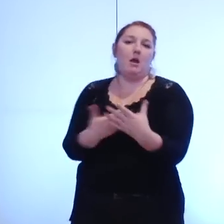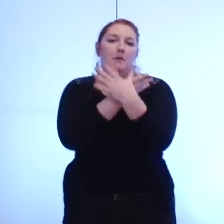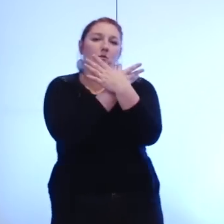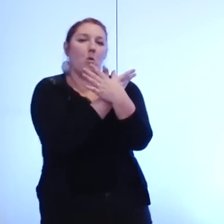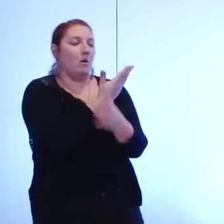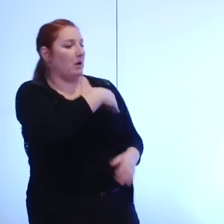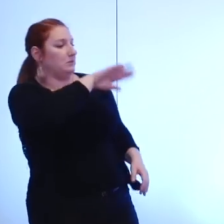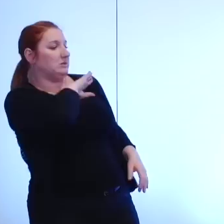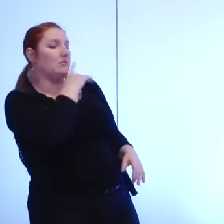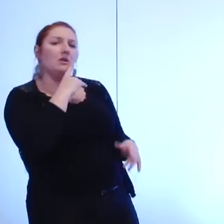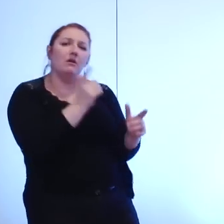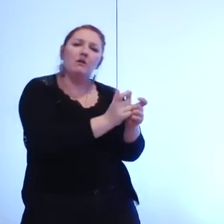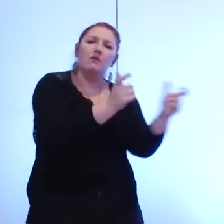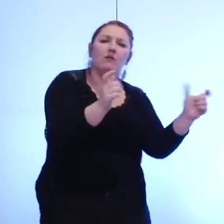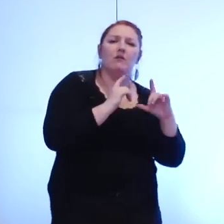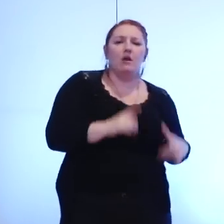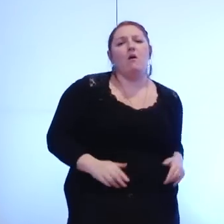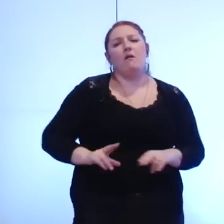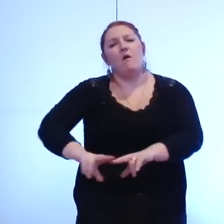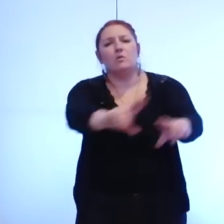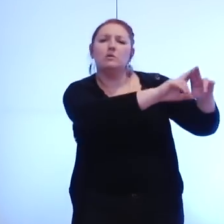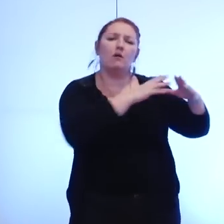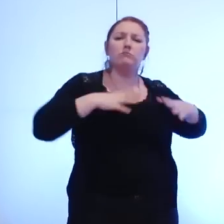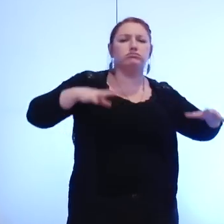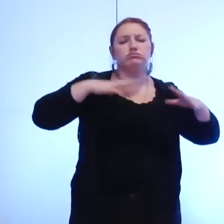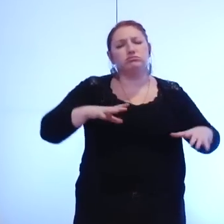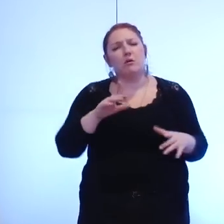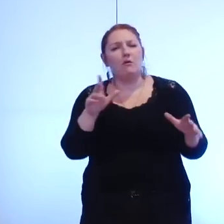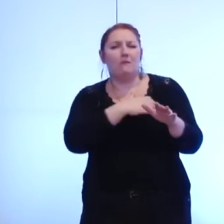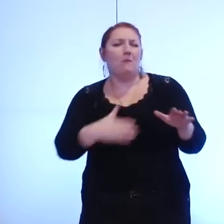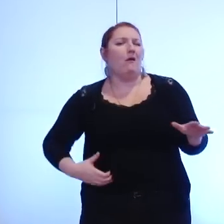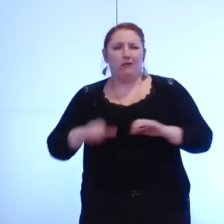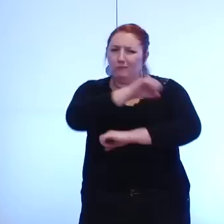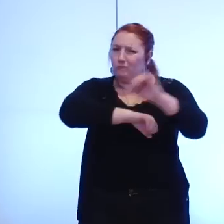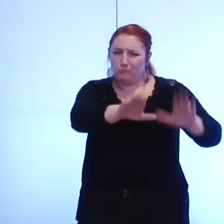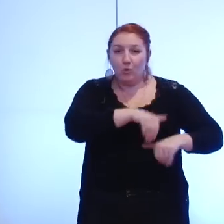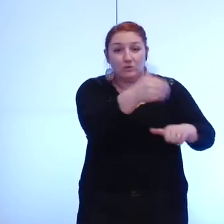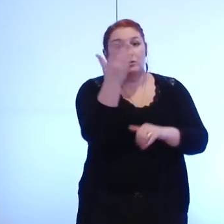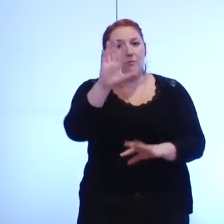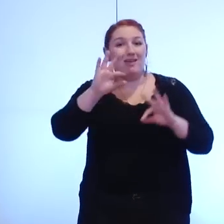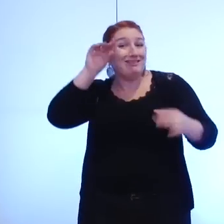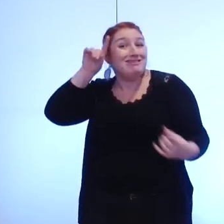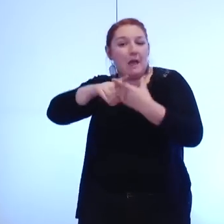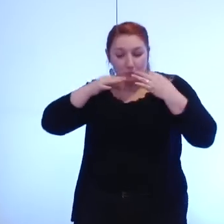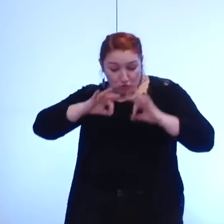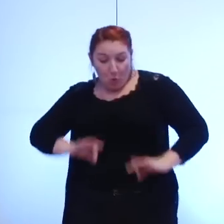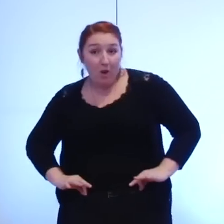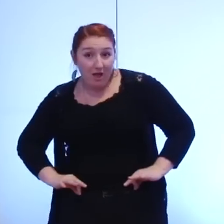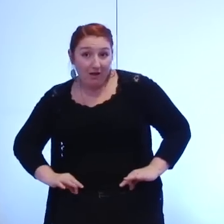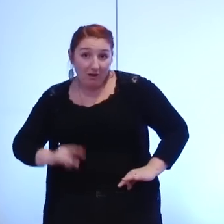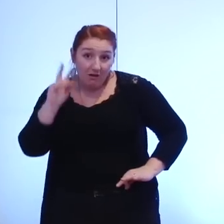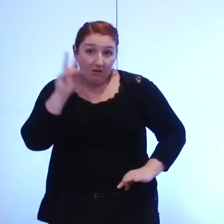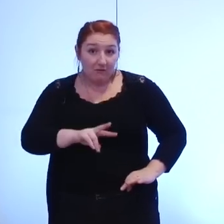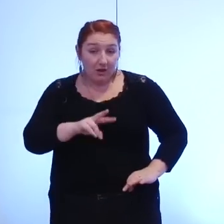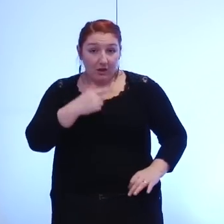'entretien des écoles qui resterait de la compétence des communes mais les périmètres scolaires est-ce qu'ils ont encore du sens quand ils se